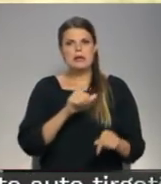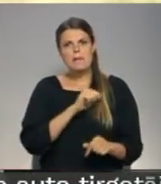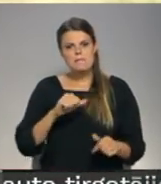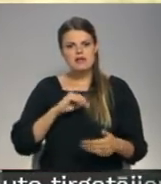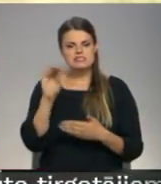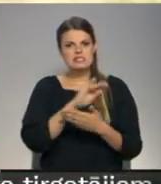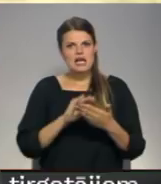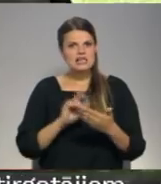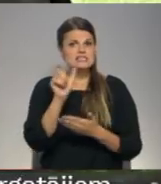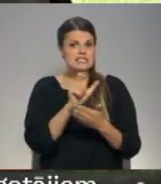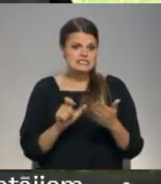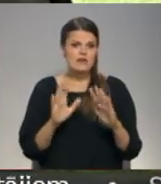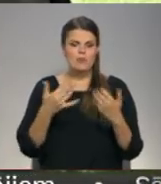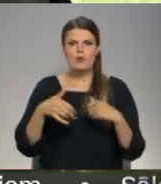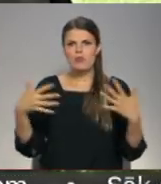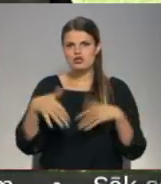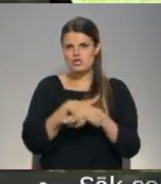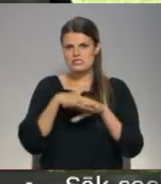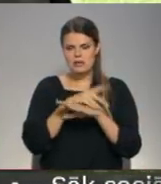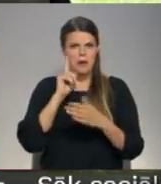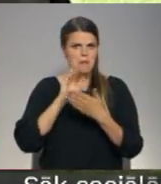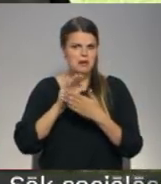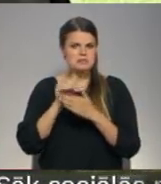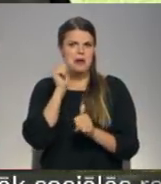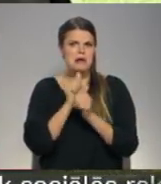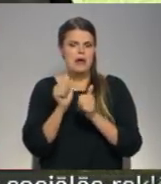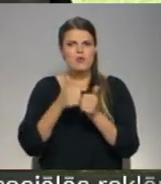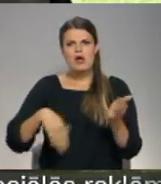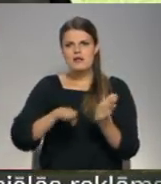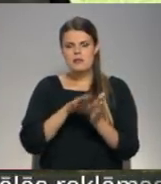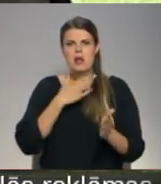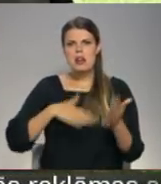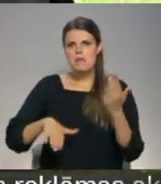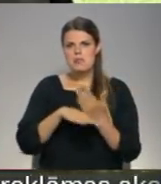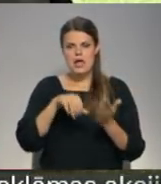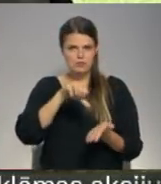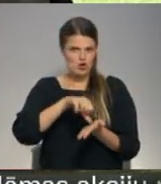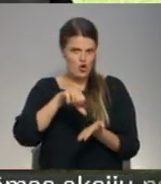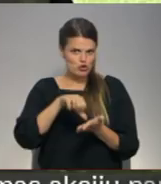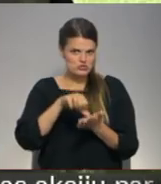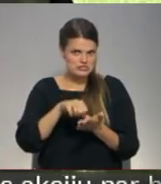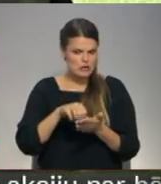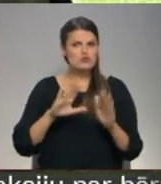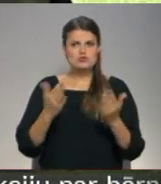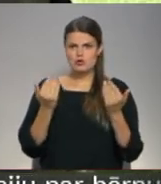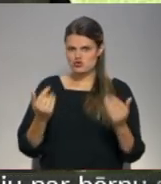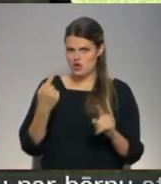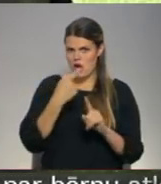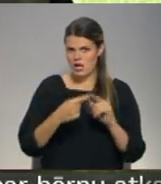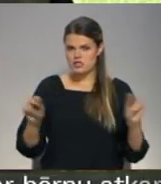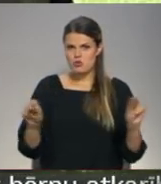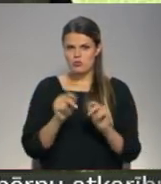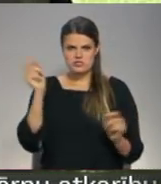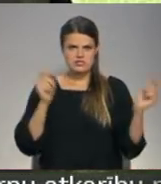raksta dzēju, bet plašāka sabiedrība viņi ir iepazinusi kā regulāra dalībnieku apdarības koncertos nāc līdzās. Tomēr šeireizē mūzikas